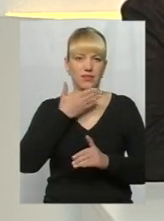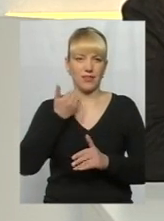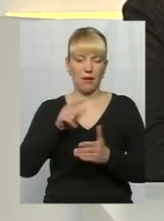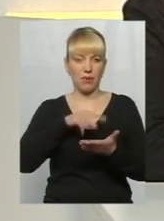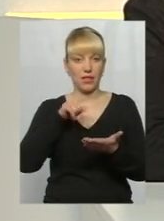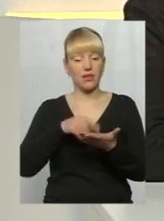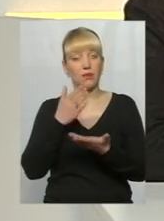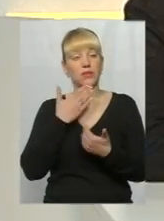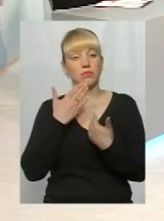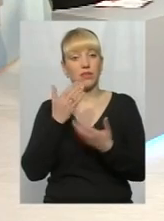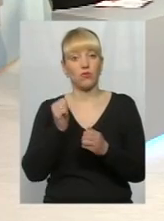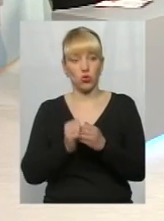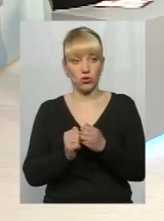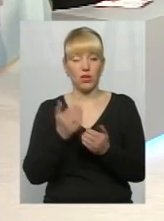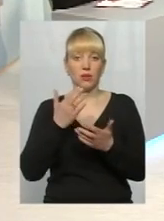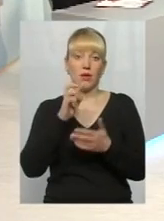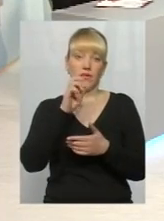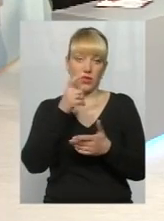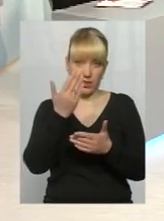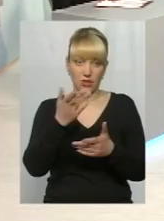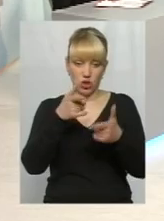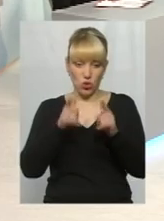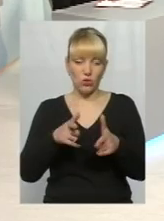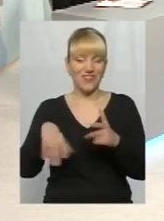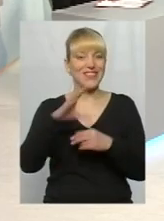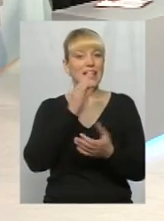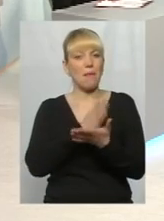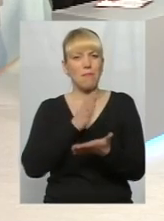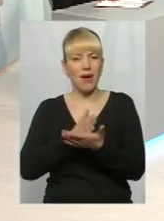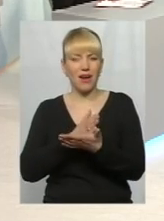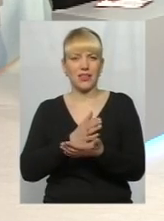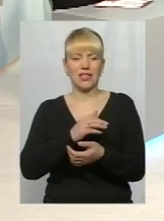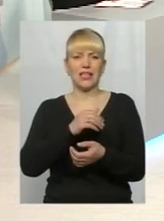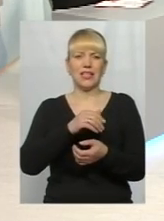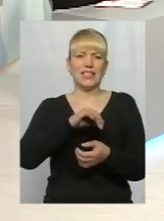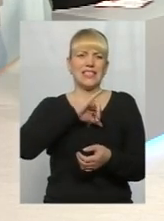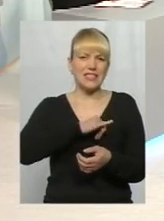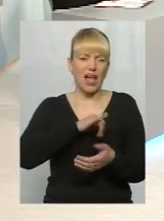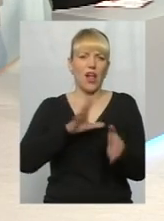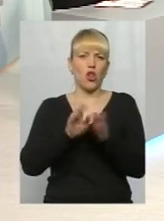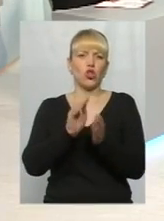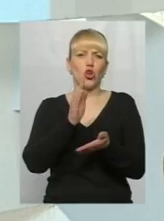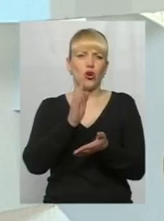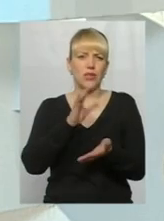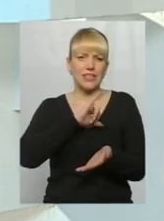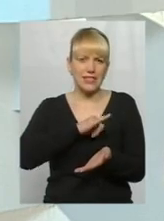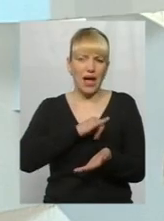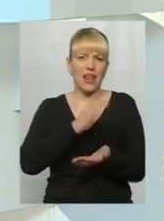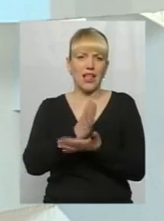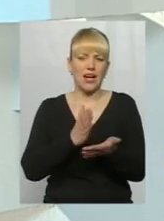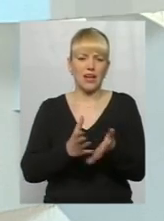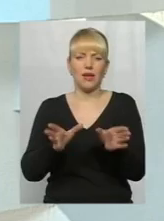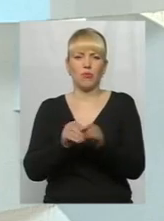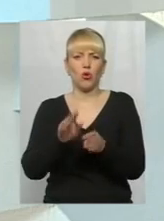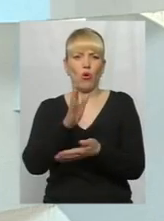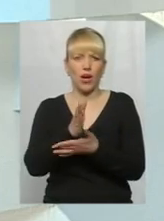рейтингу. Наприклад, підійшли і запитали, от ти згоден мати все, сало до сала, хліб до хліба, дуже гарно